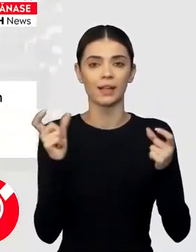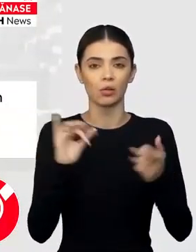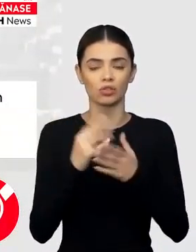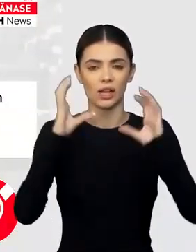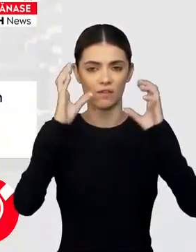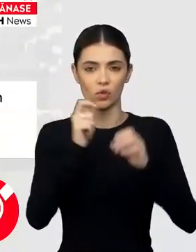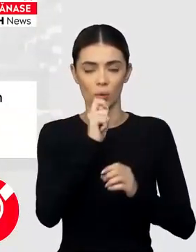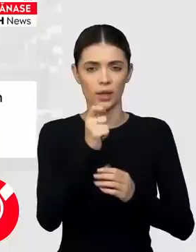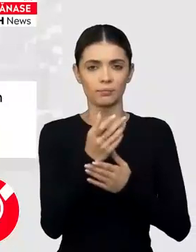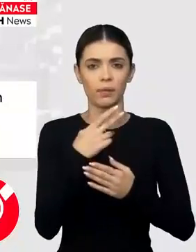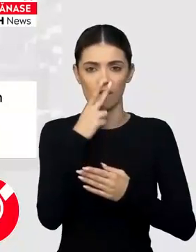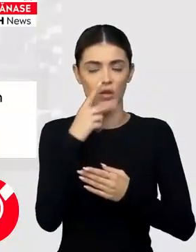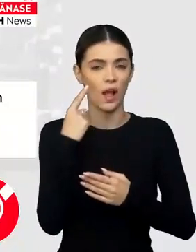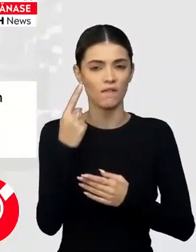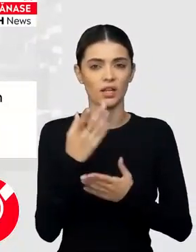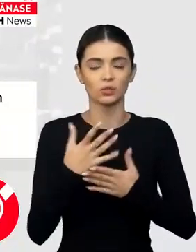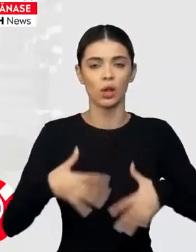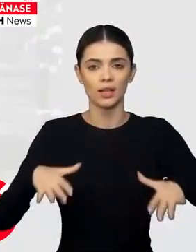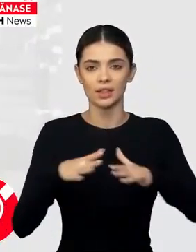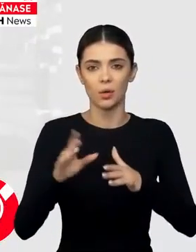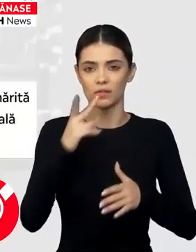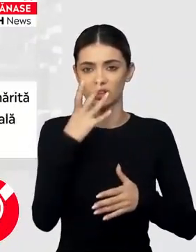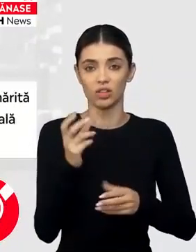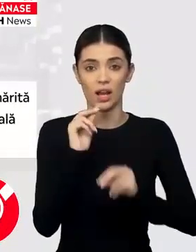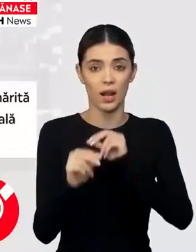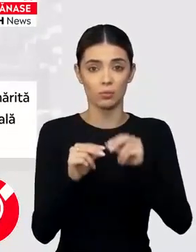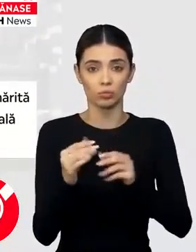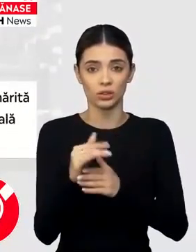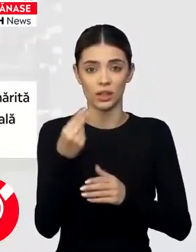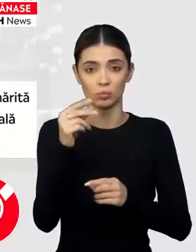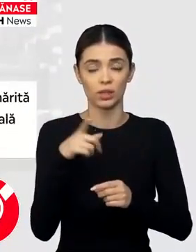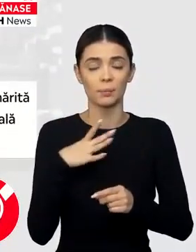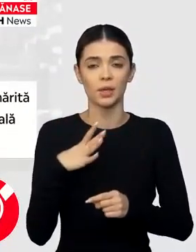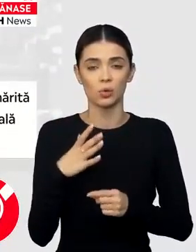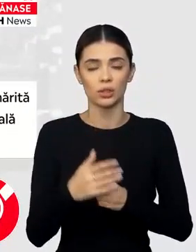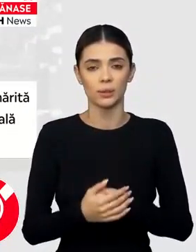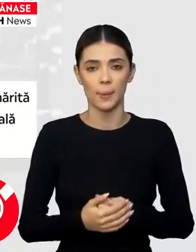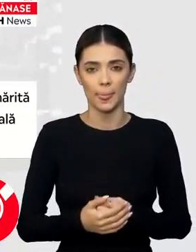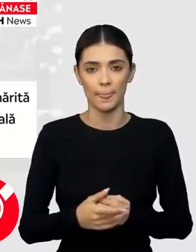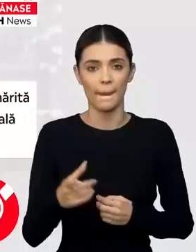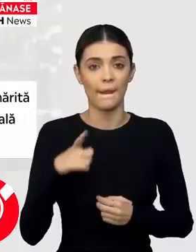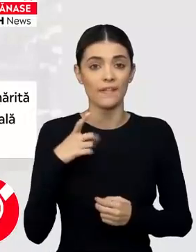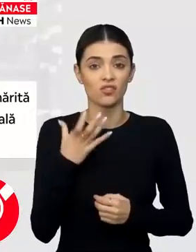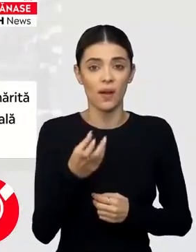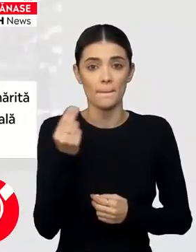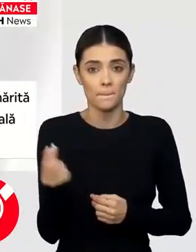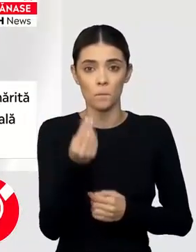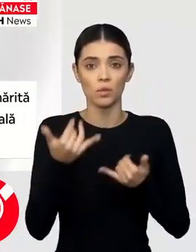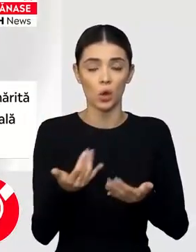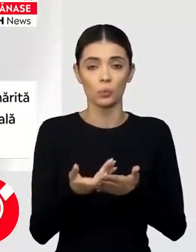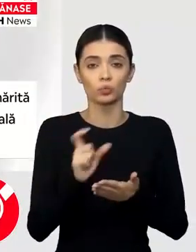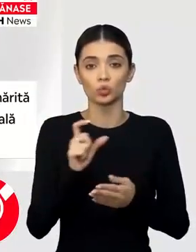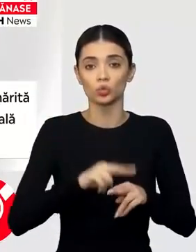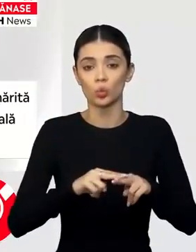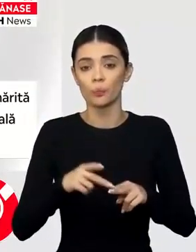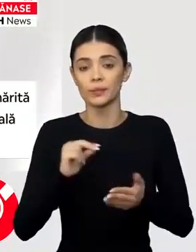aflând înainte a sa că cei doi clienții ai săi au calitatea de inculpație. Avem totuși și vești bune legat